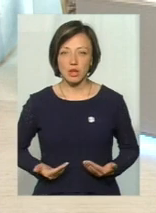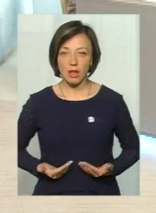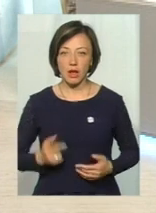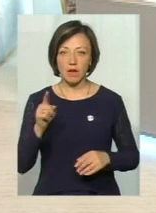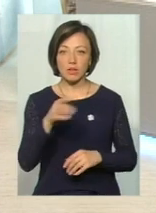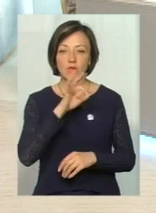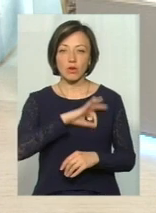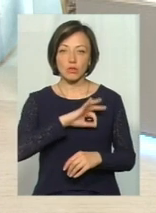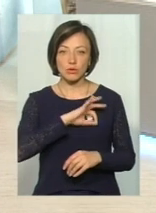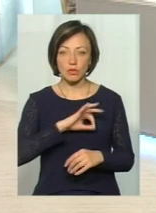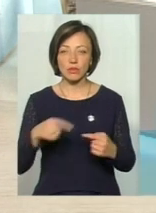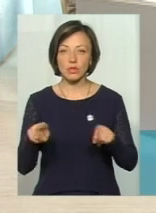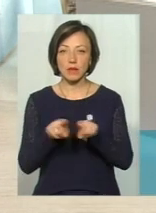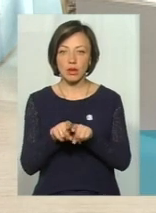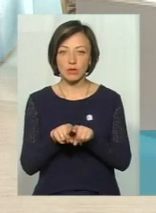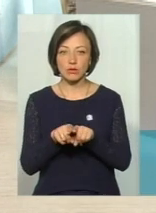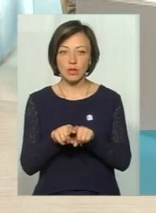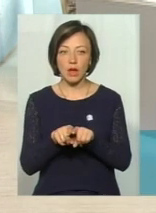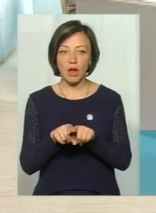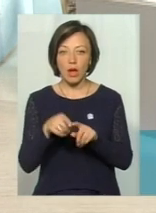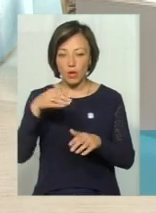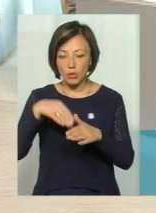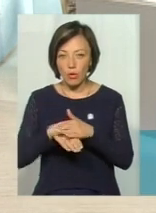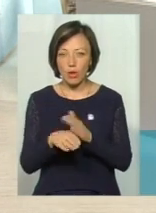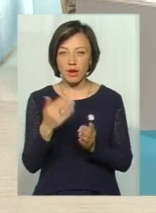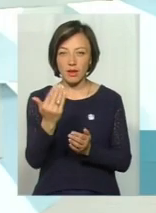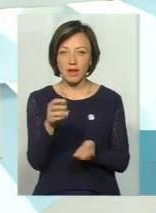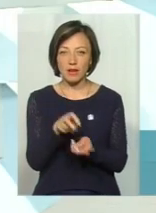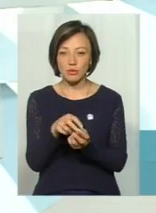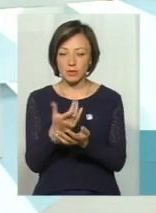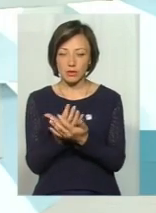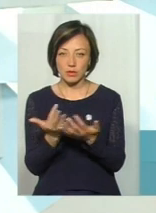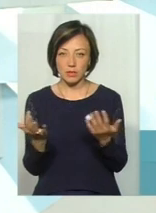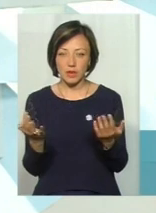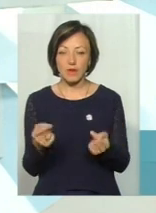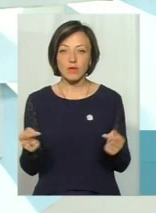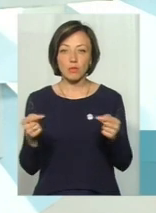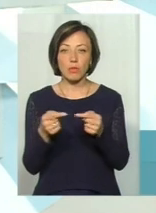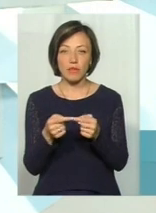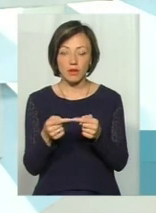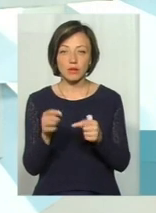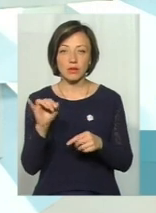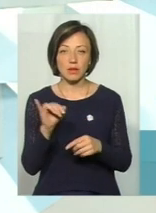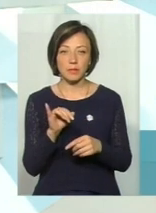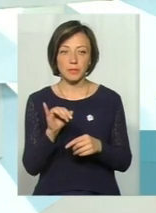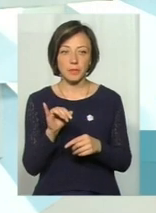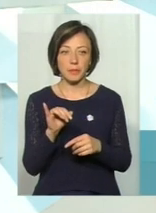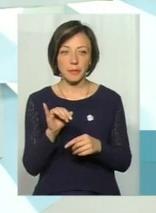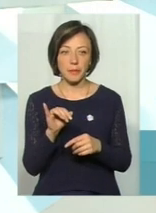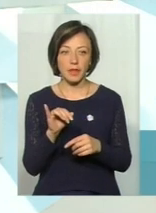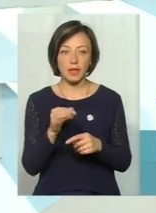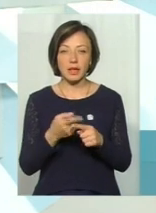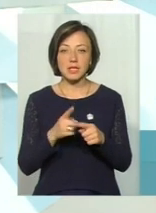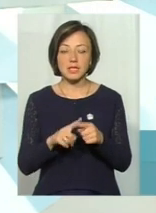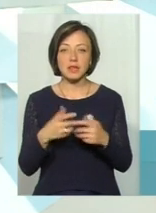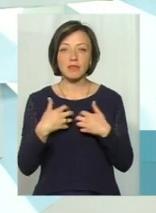Вони використовують також нори гризунів, ось, різноманітних. Відповідно, ці